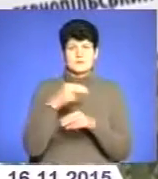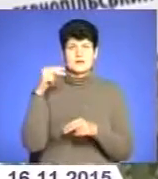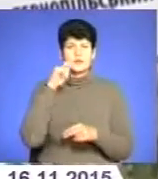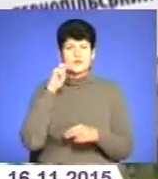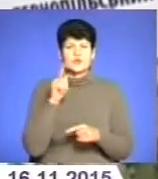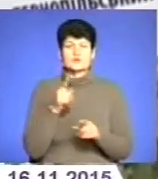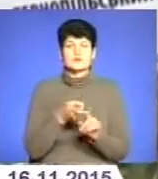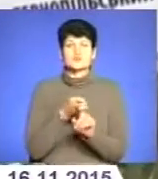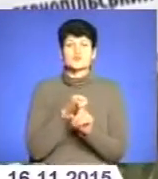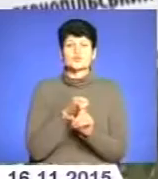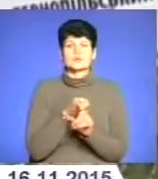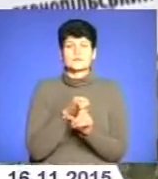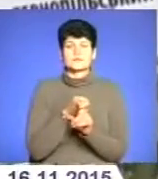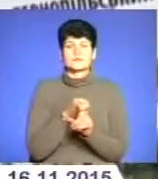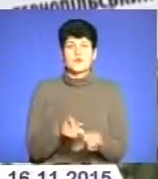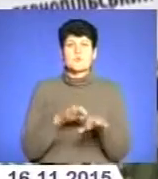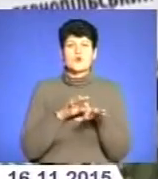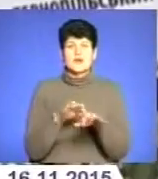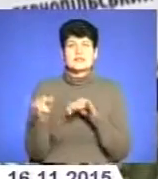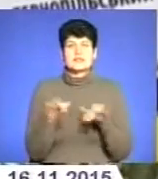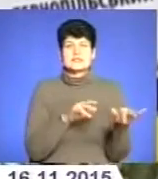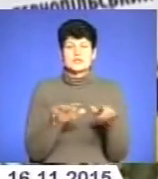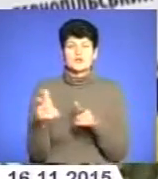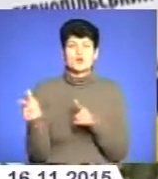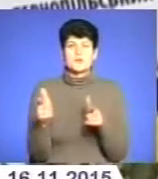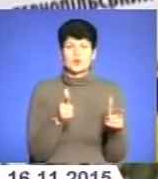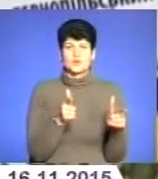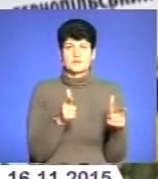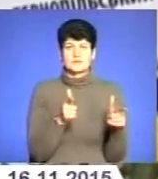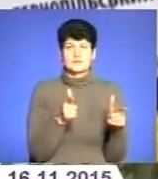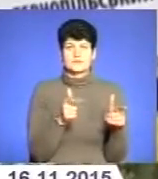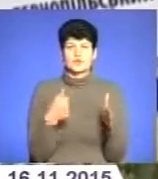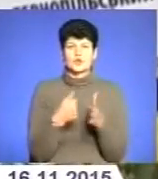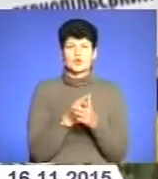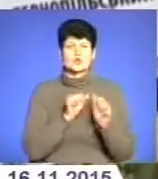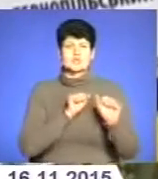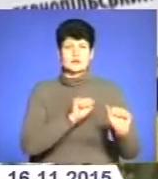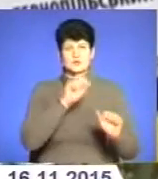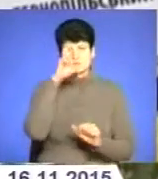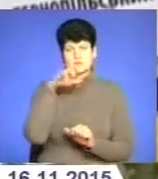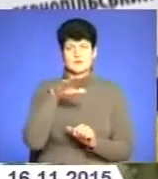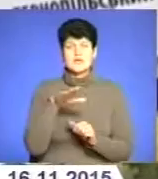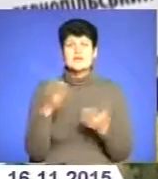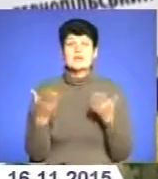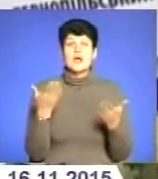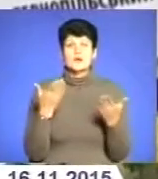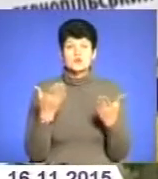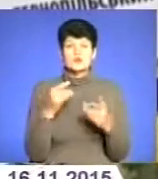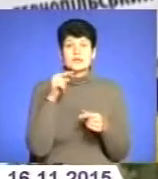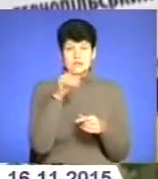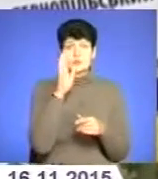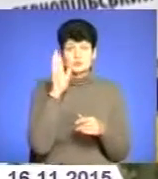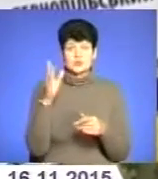проведення заходів щодо підготовки до захисту батьківщини, якщо така буде